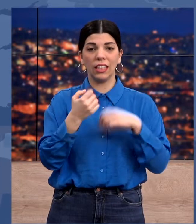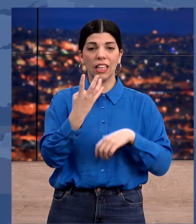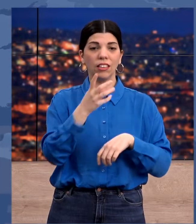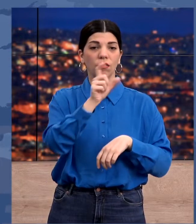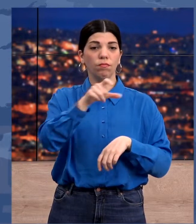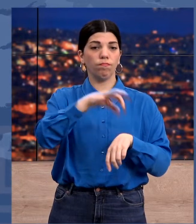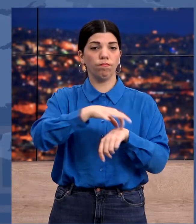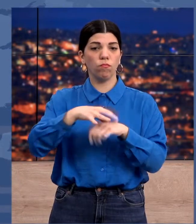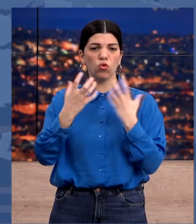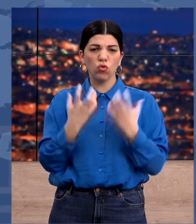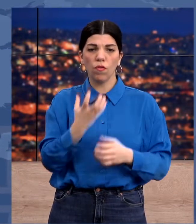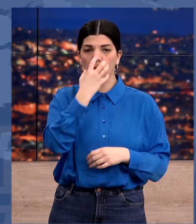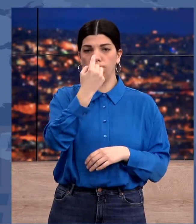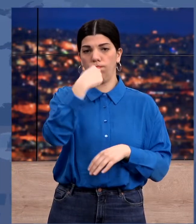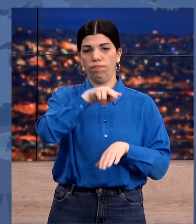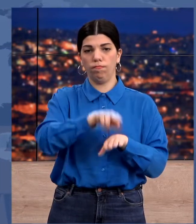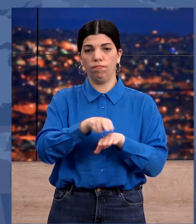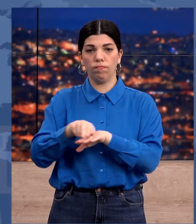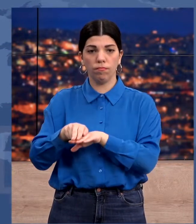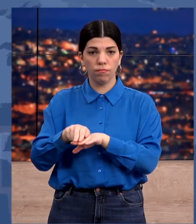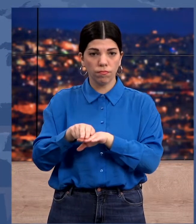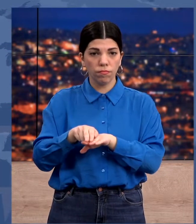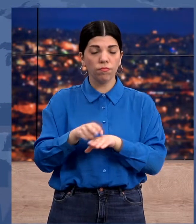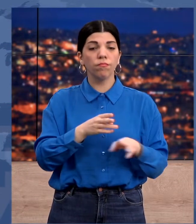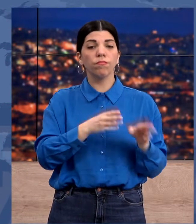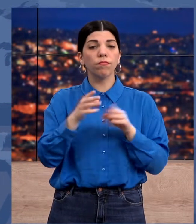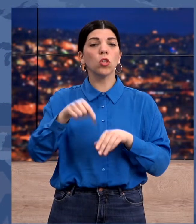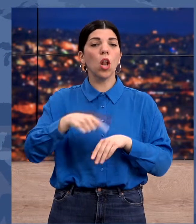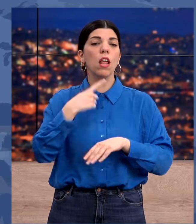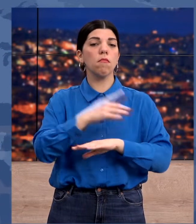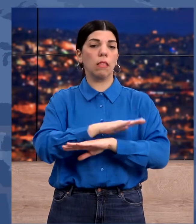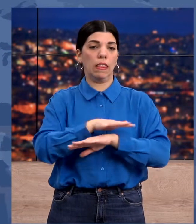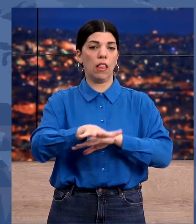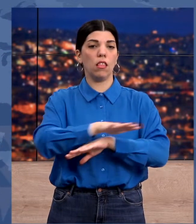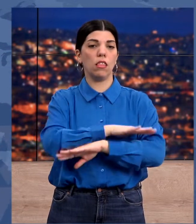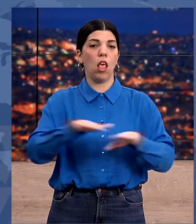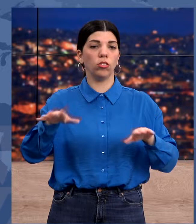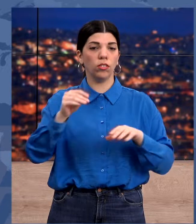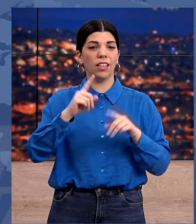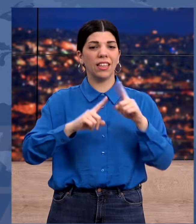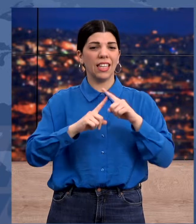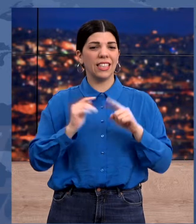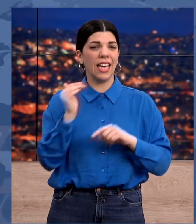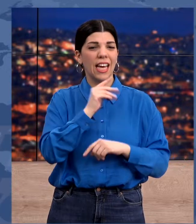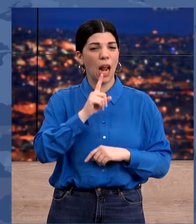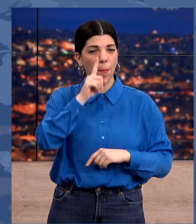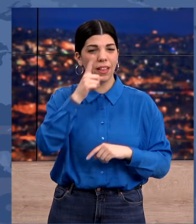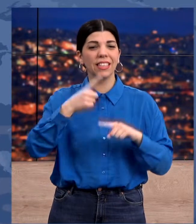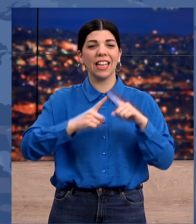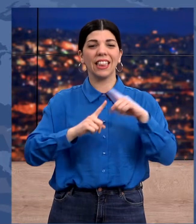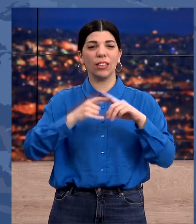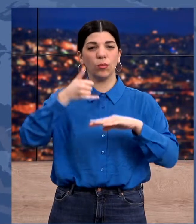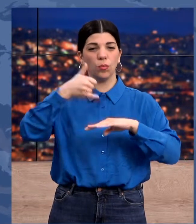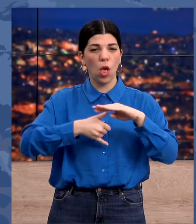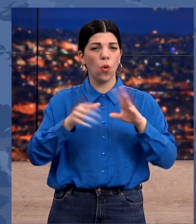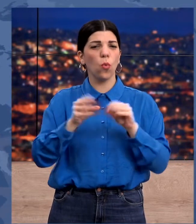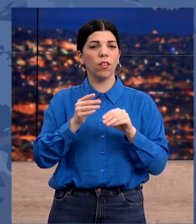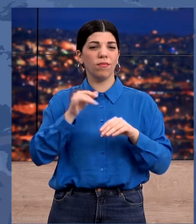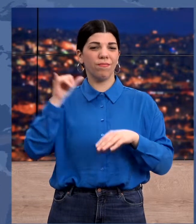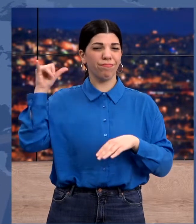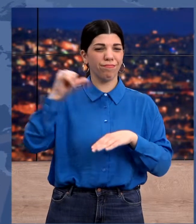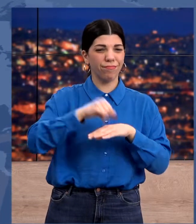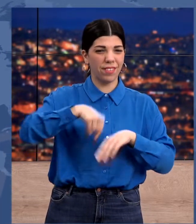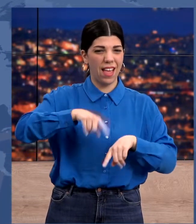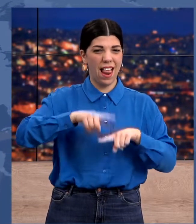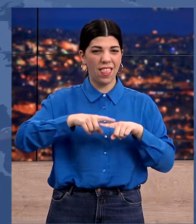ασθενείς νοσηλεύονται διασωληνωμένοι. Στο μεταξύ τέλος μπαίνει στα Rabbit και τα PCR τεστ για την είσοδο των ταξιδιωτών